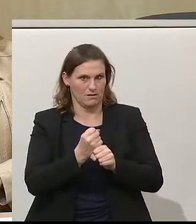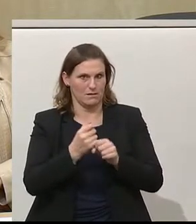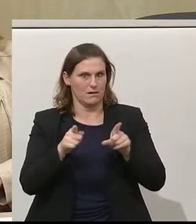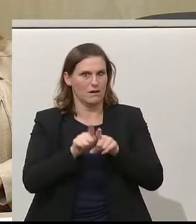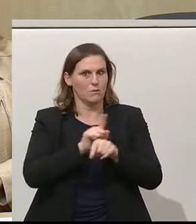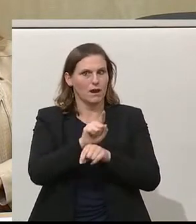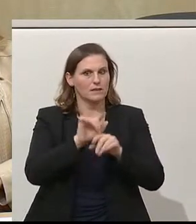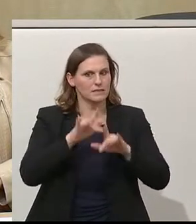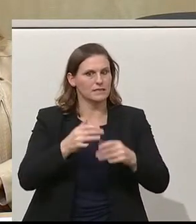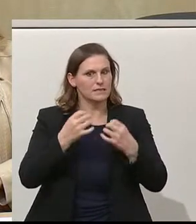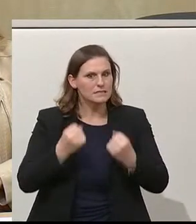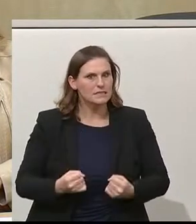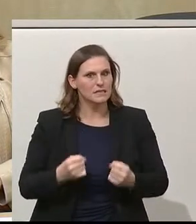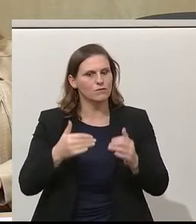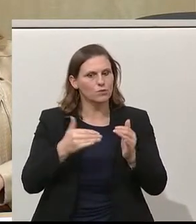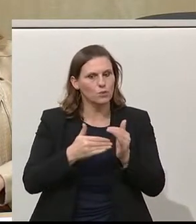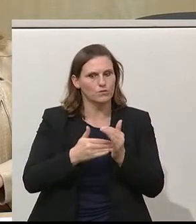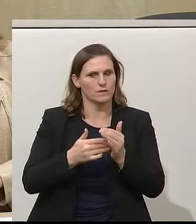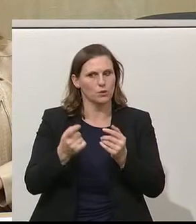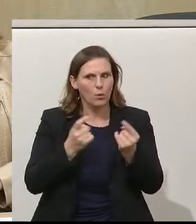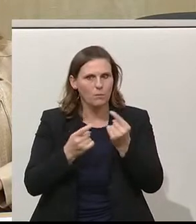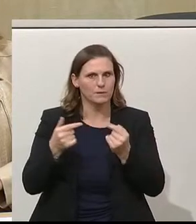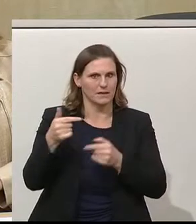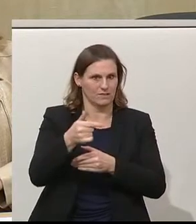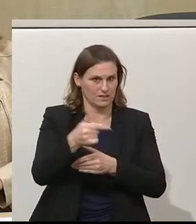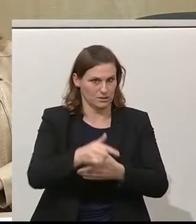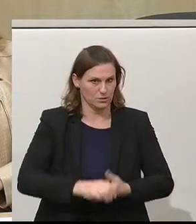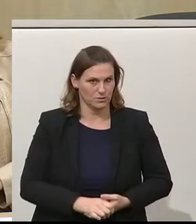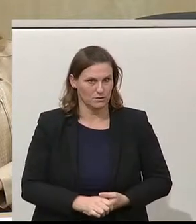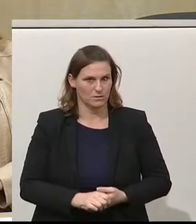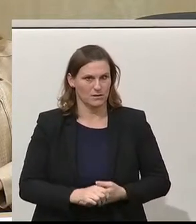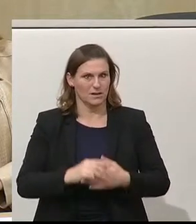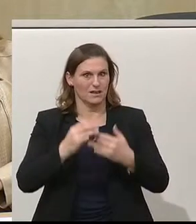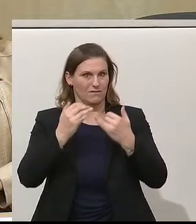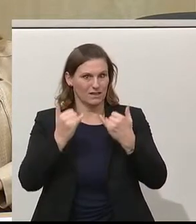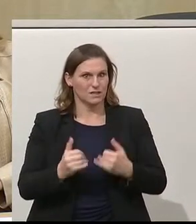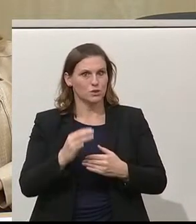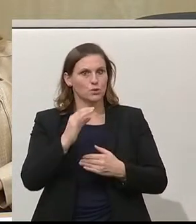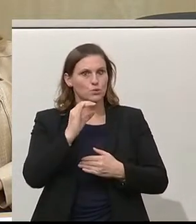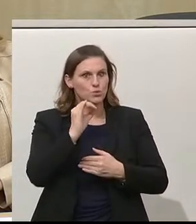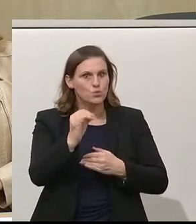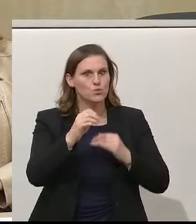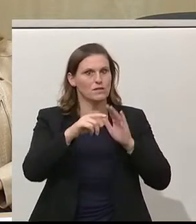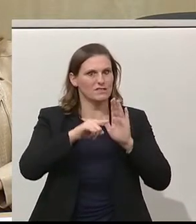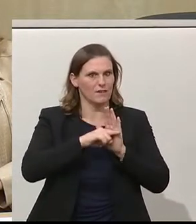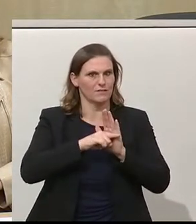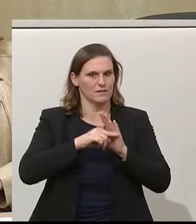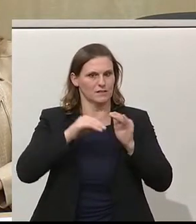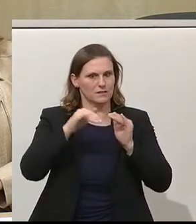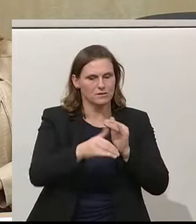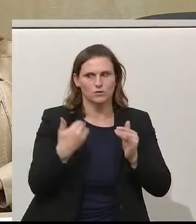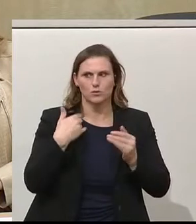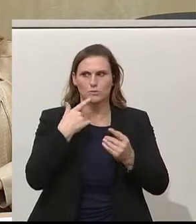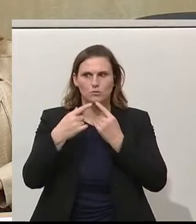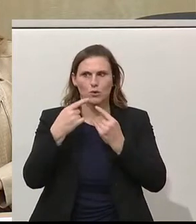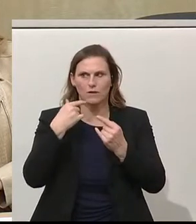Sicherstellung für notwendige Investitionen. Dieses Nulldefizit, darüber ist ja schon viel gesprochen worden und ich glaube, es war hier